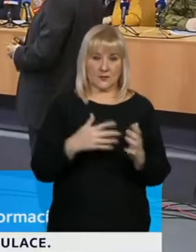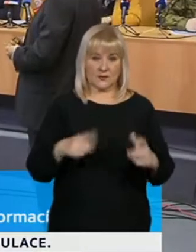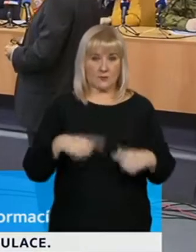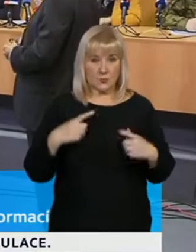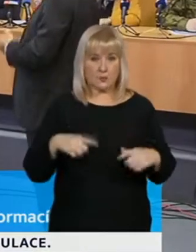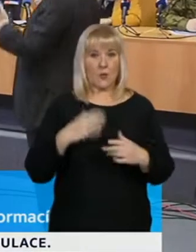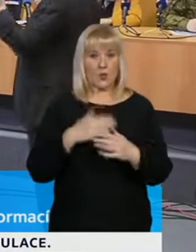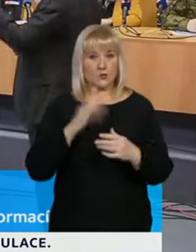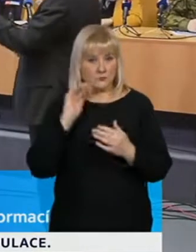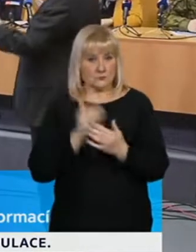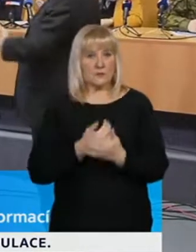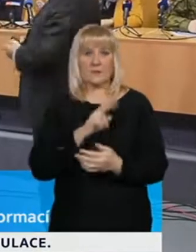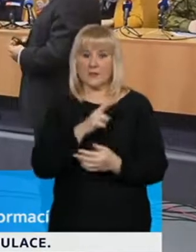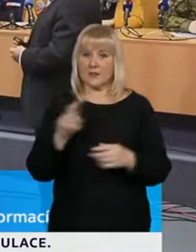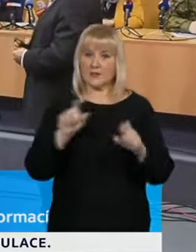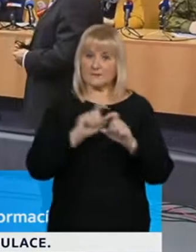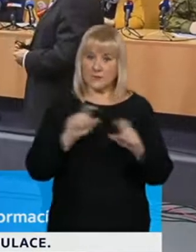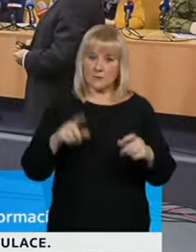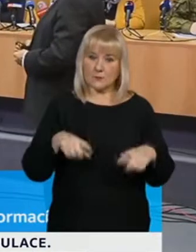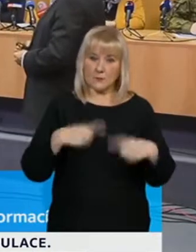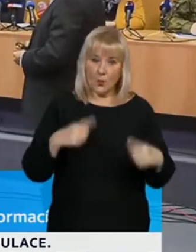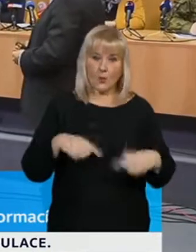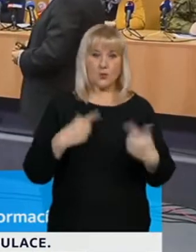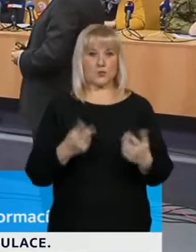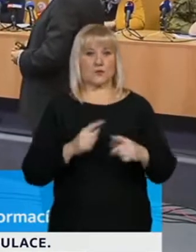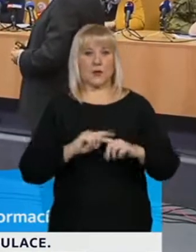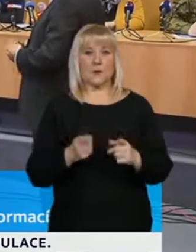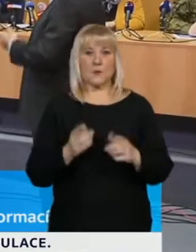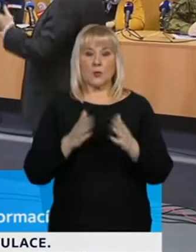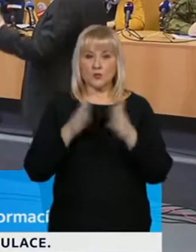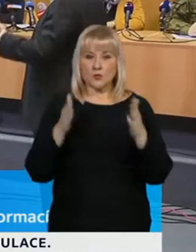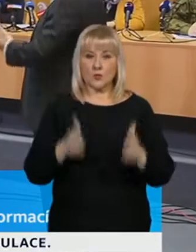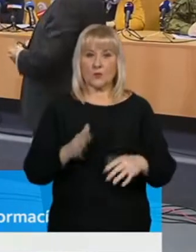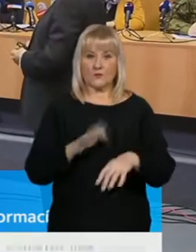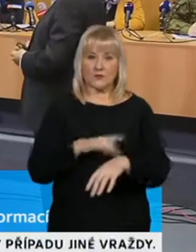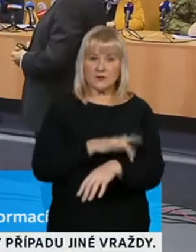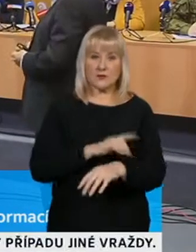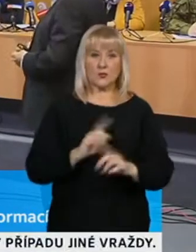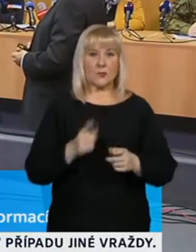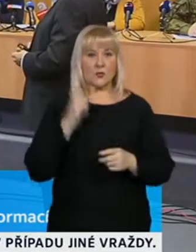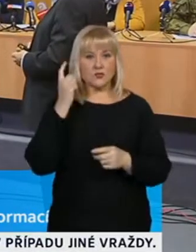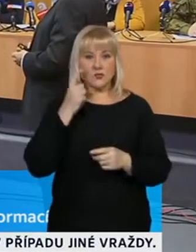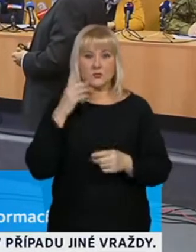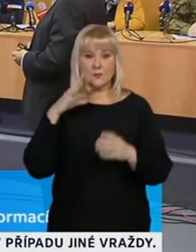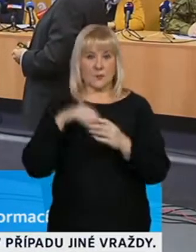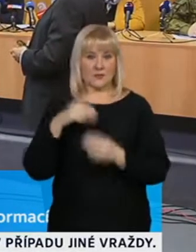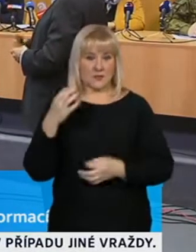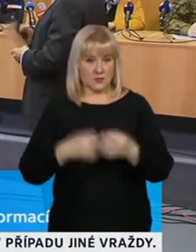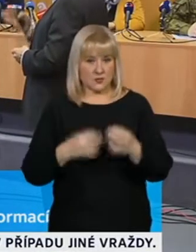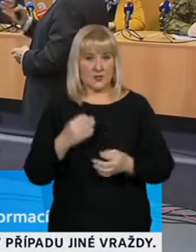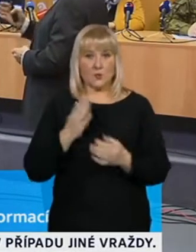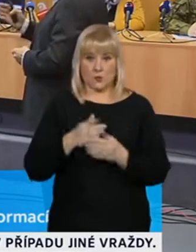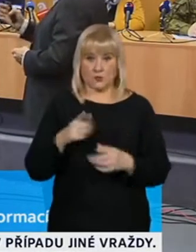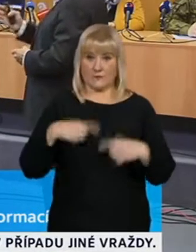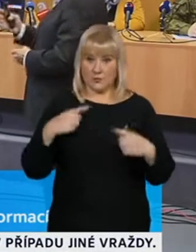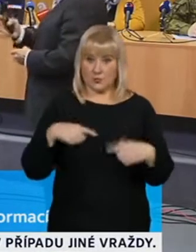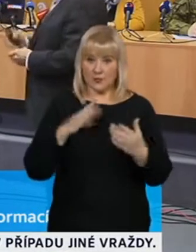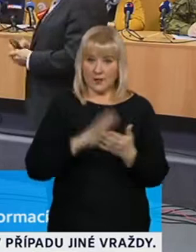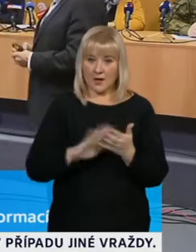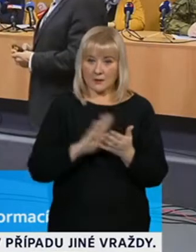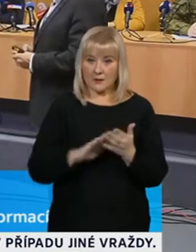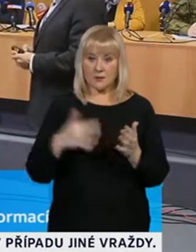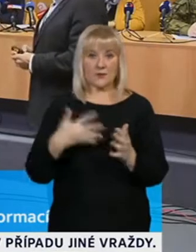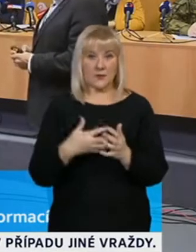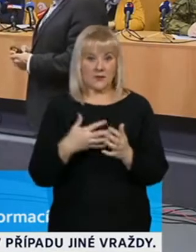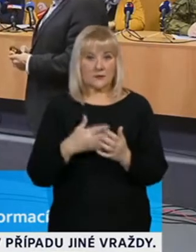používá, běží testování v domovech pro seniory v sociálních pobytových zařízeních, tak to samozřejmě mění